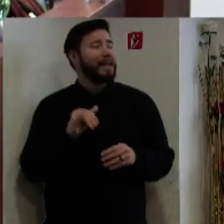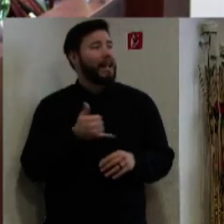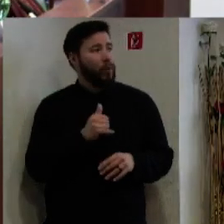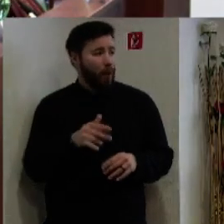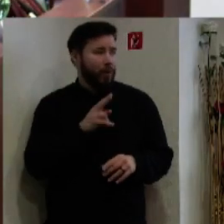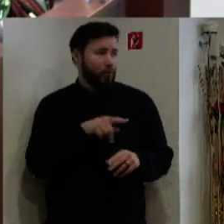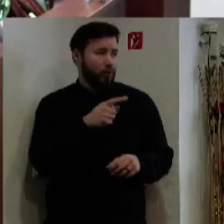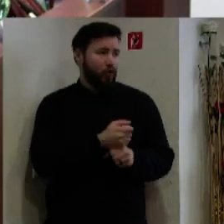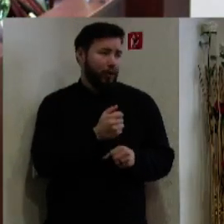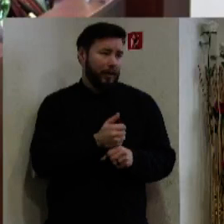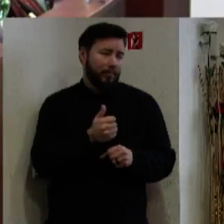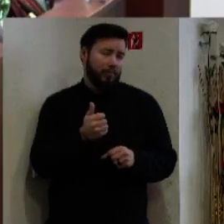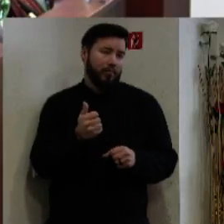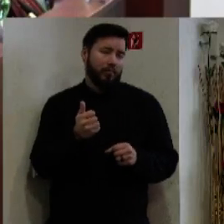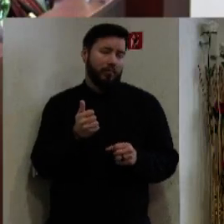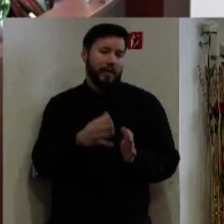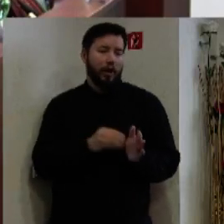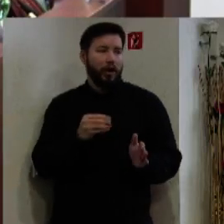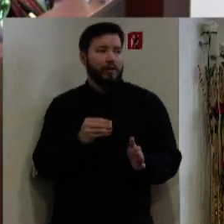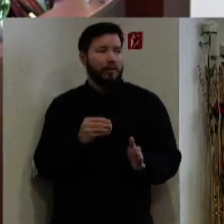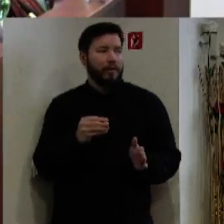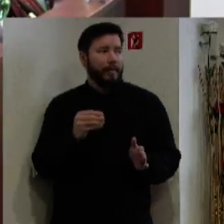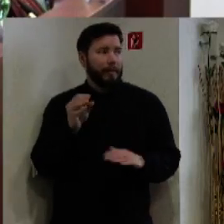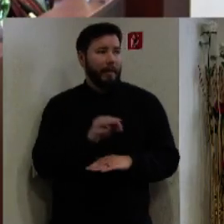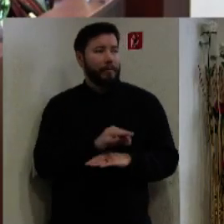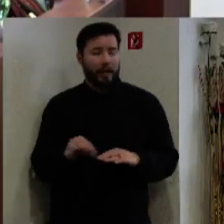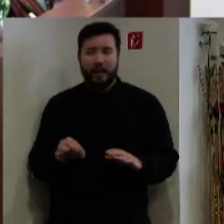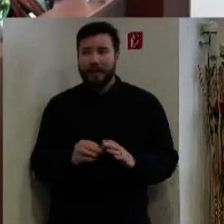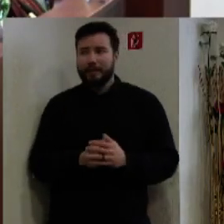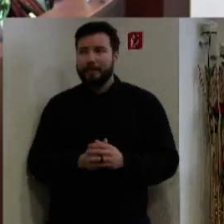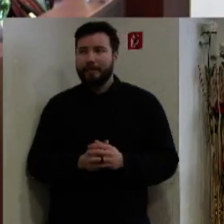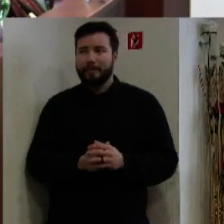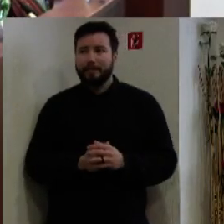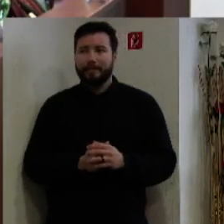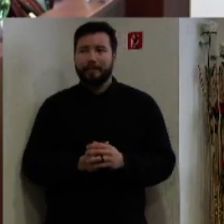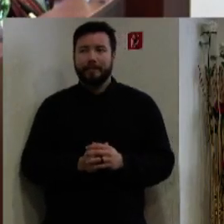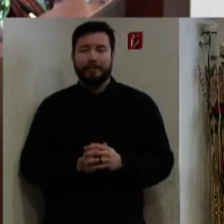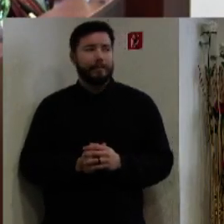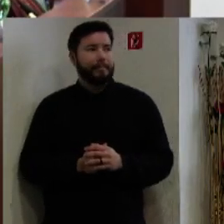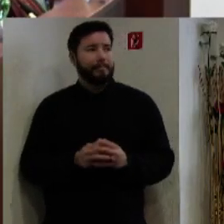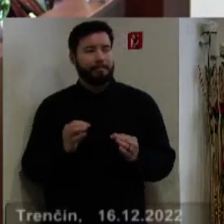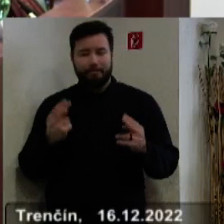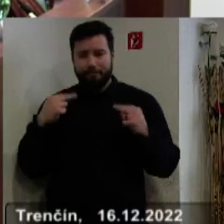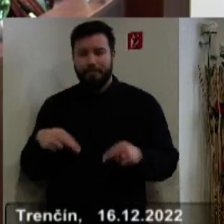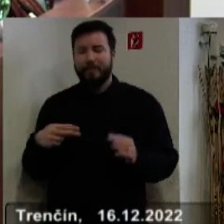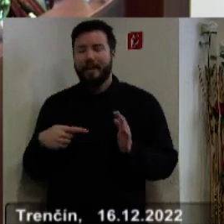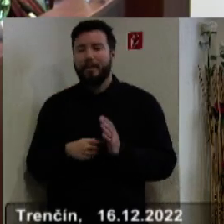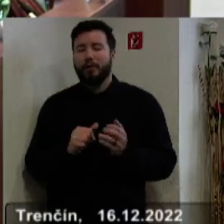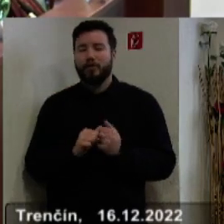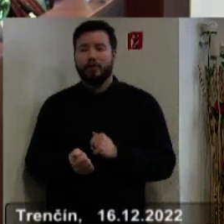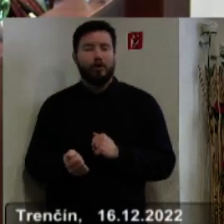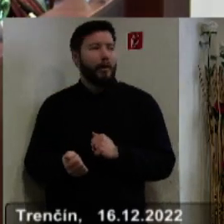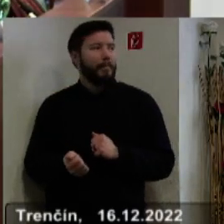s realizáciou týchto, týchto infraštruktúrnych projektov. Prejdeme k bodu číslo,